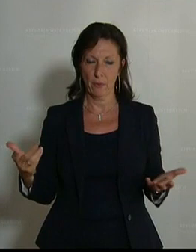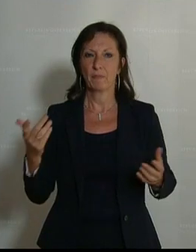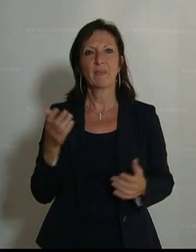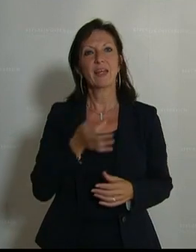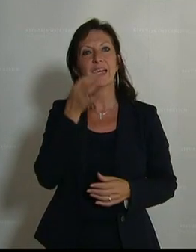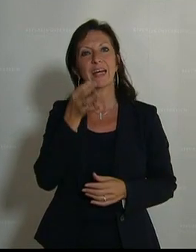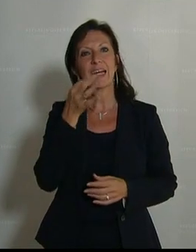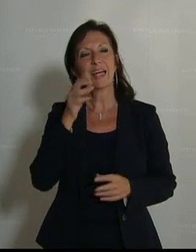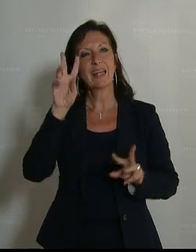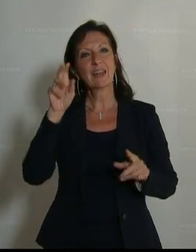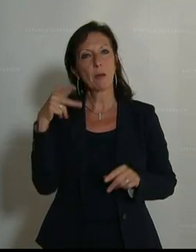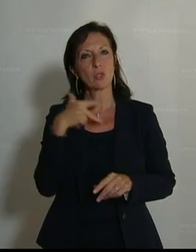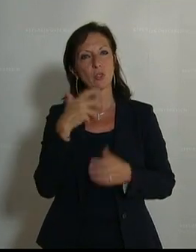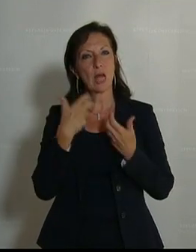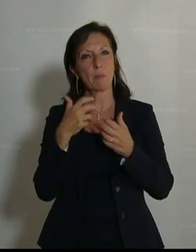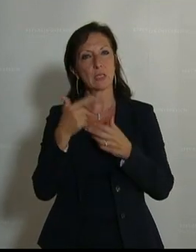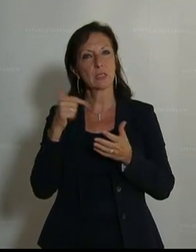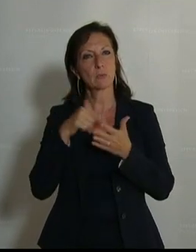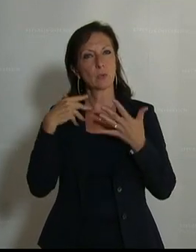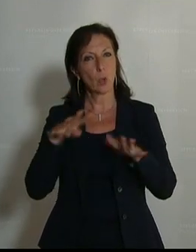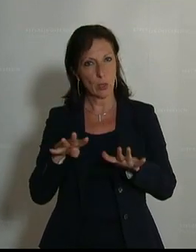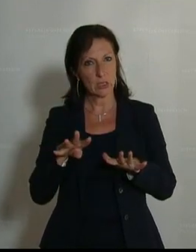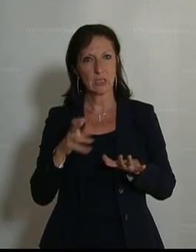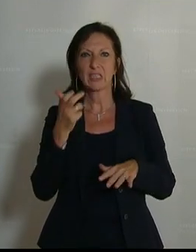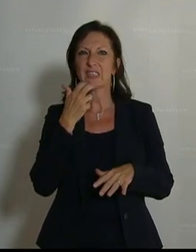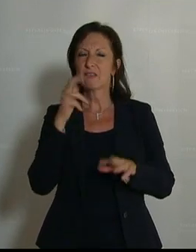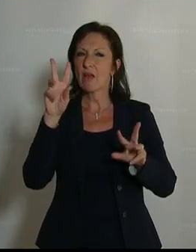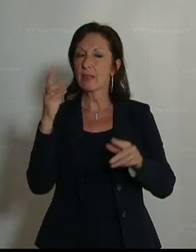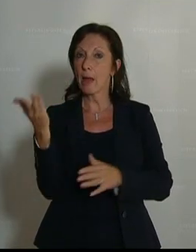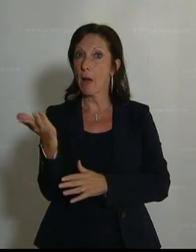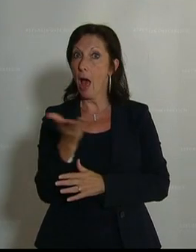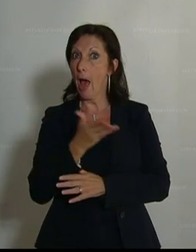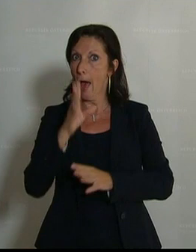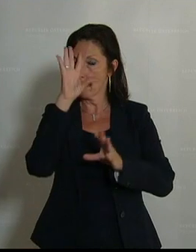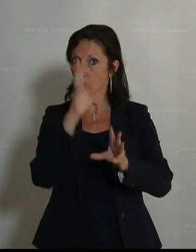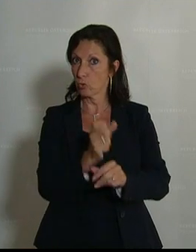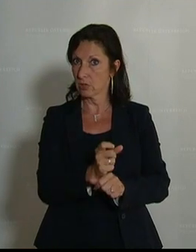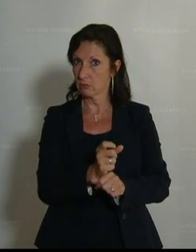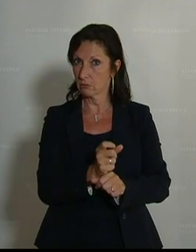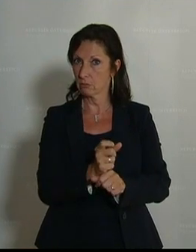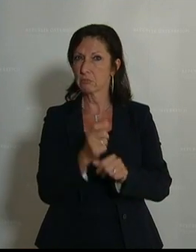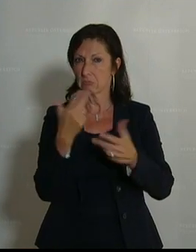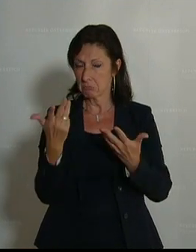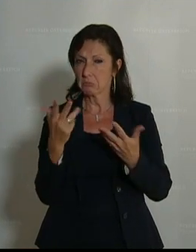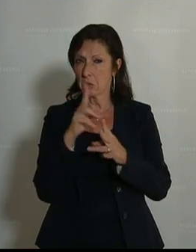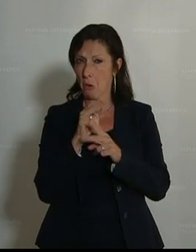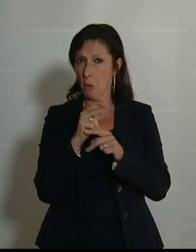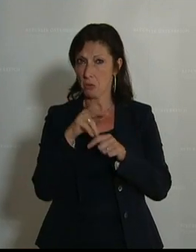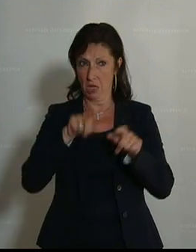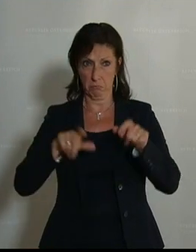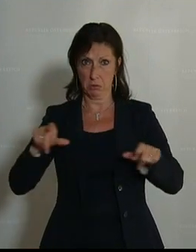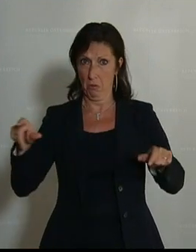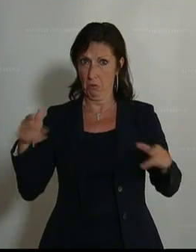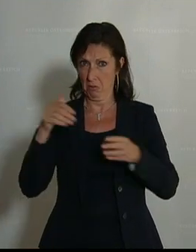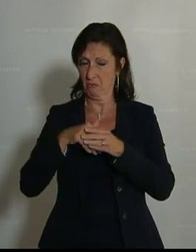Rede zum Sozialbericht 2019 das Thema Armut in den Fokus stellen. Knapp 17 Prozent der in Österreich lebenden